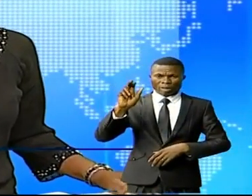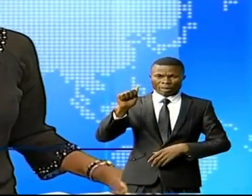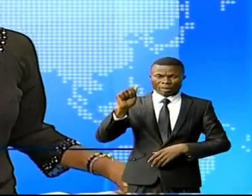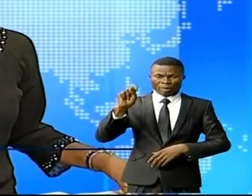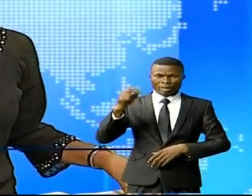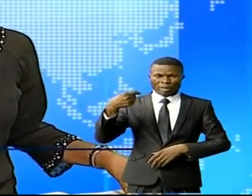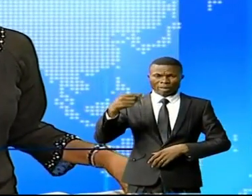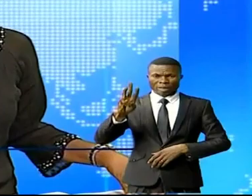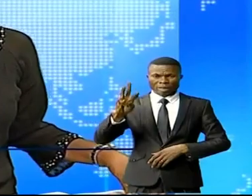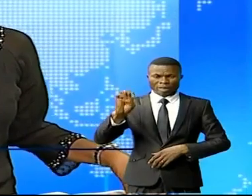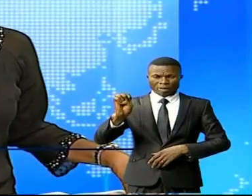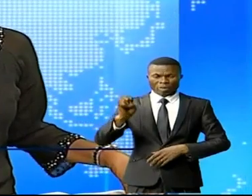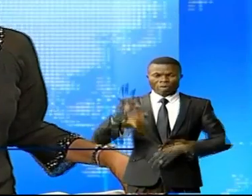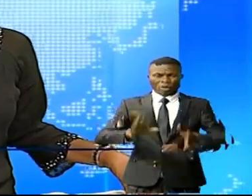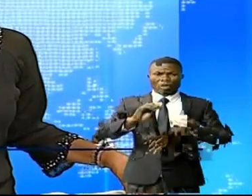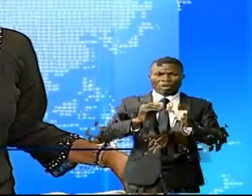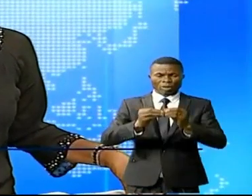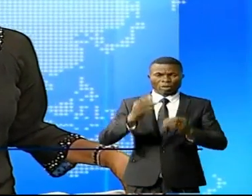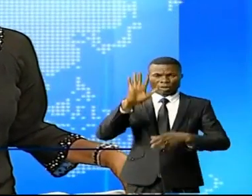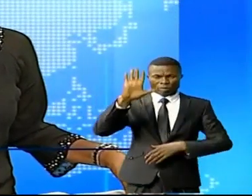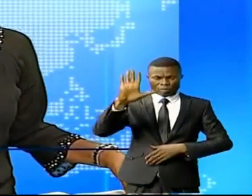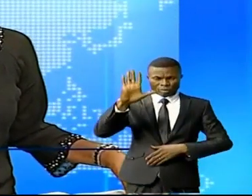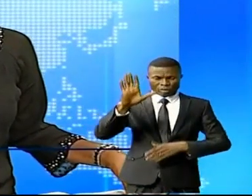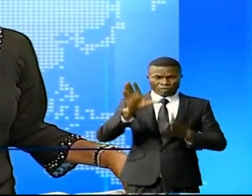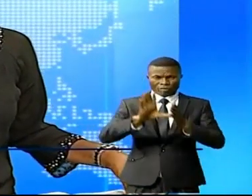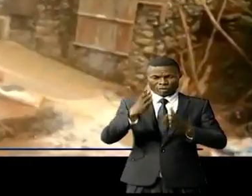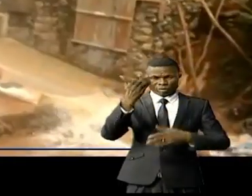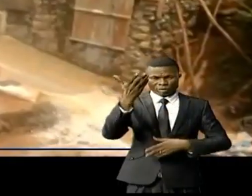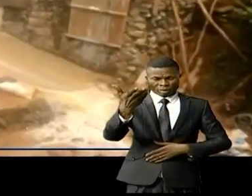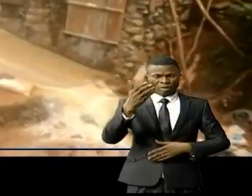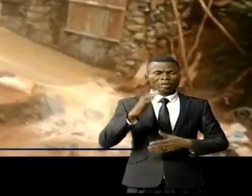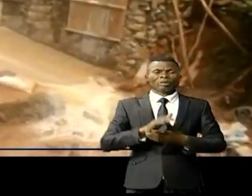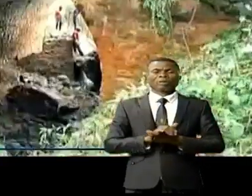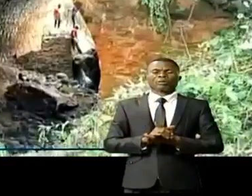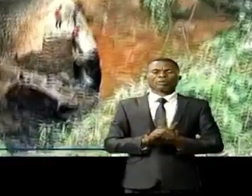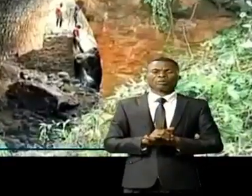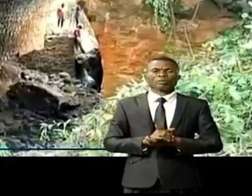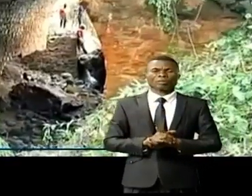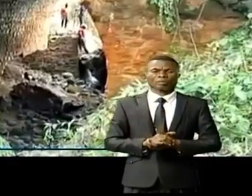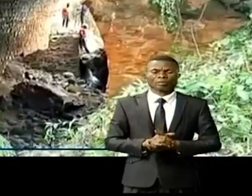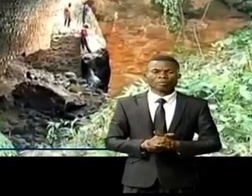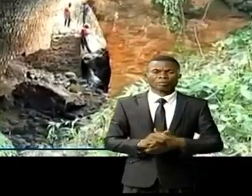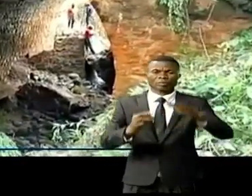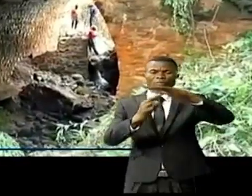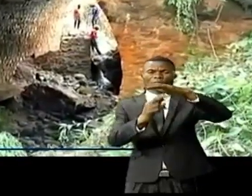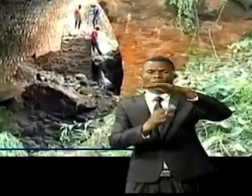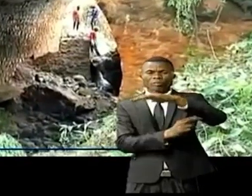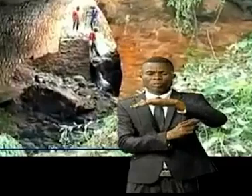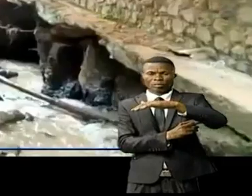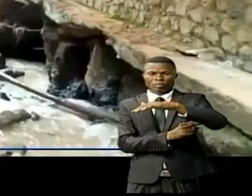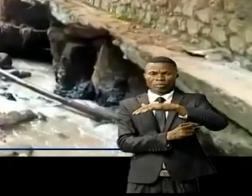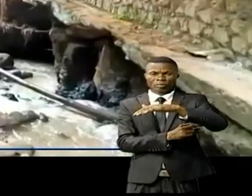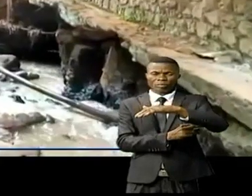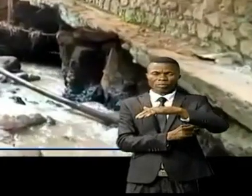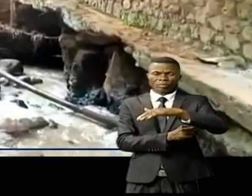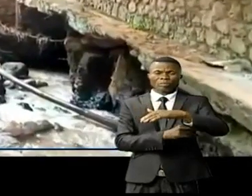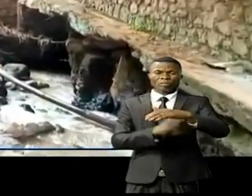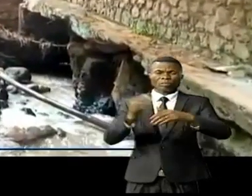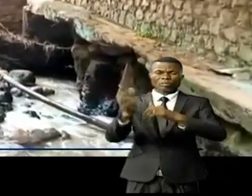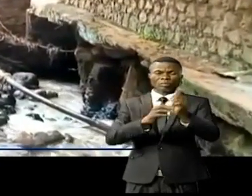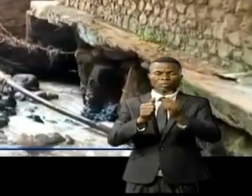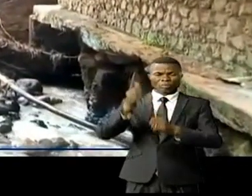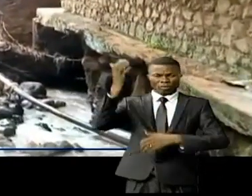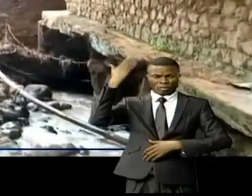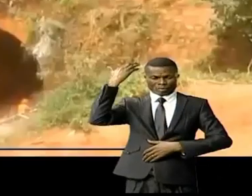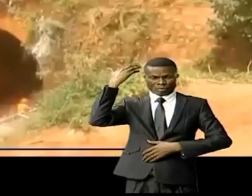nationale numéro 5. Reportage. Le pont Nyakabongola, menacé d'effondrement, situé à